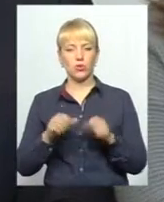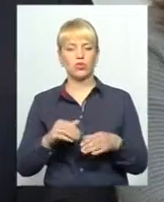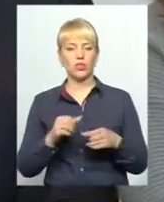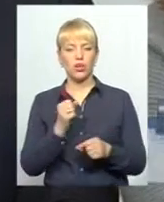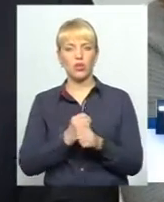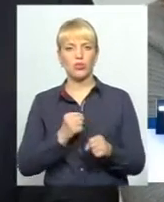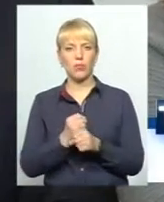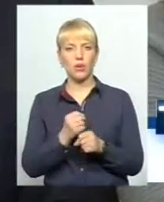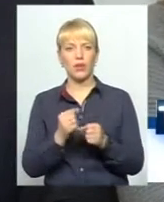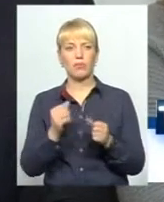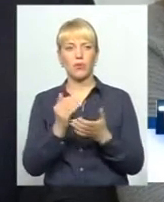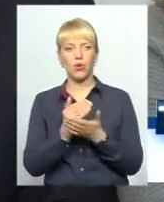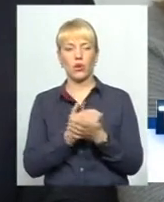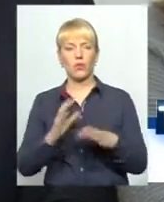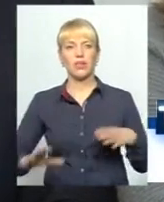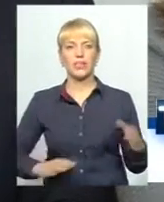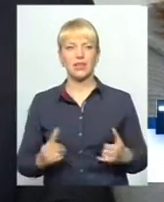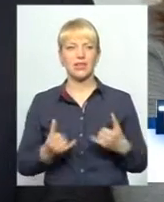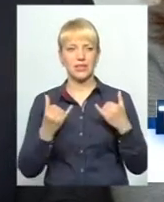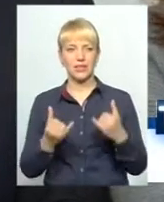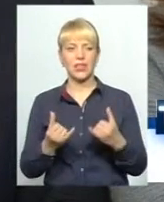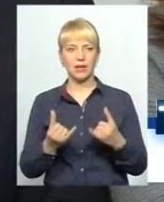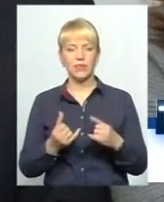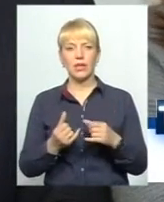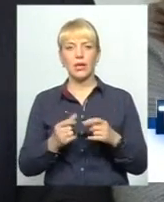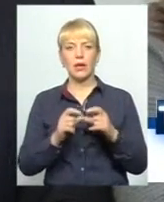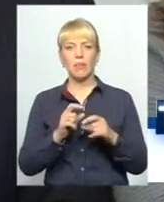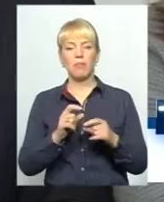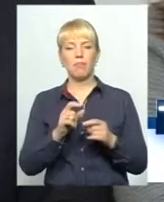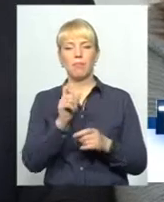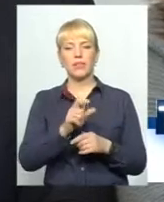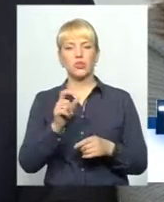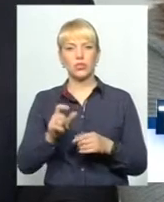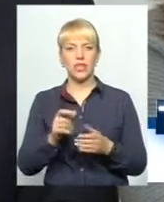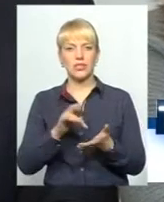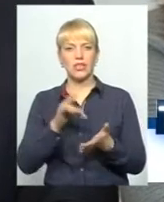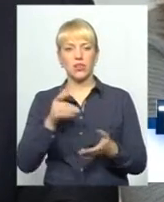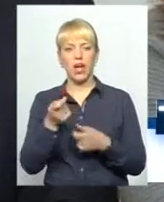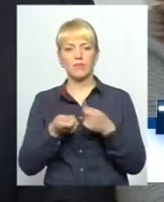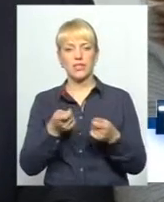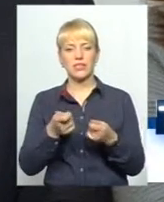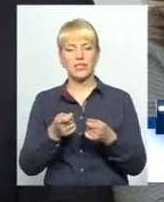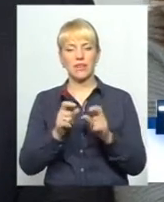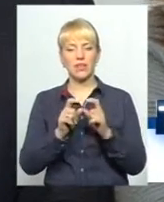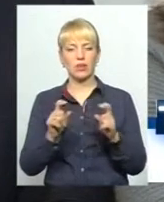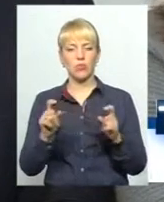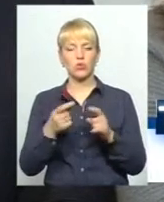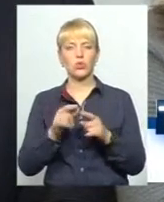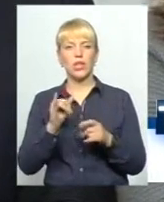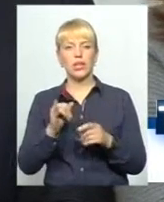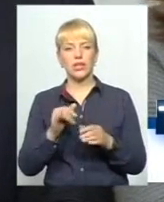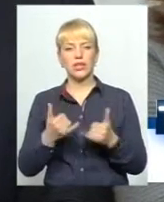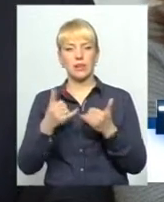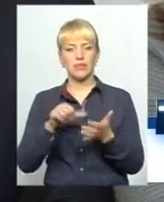розробити програму тренінгів для персоналу центрів адміністративних послуг, також для працівників органів влади, об'єднаних